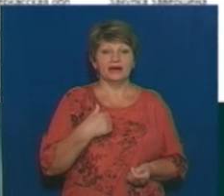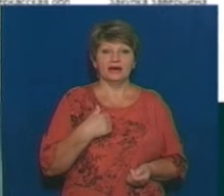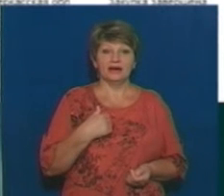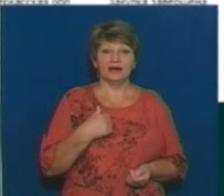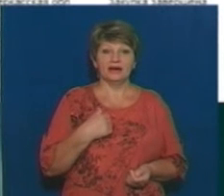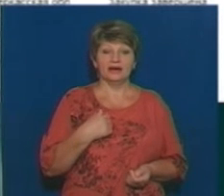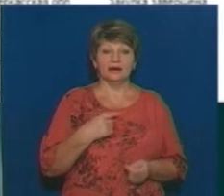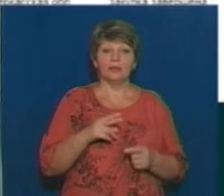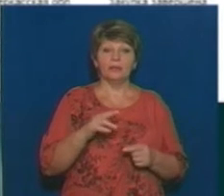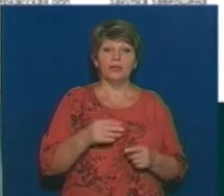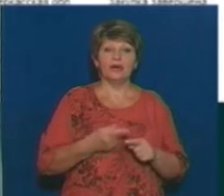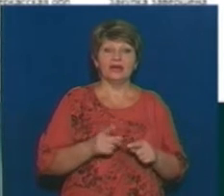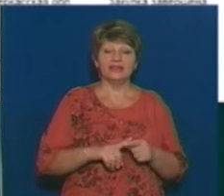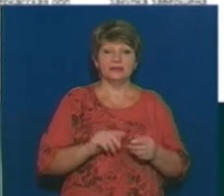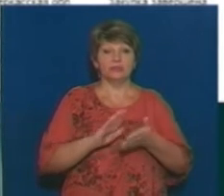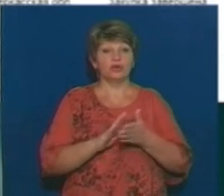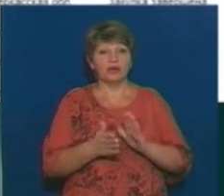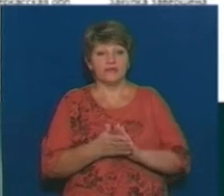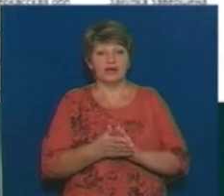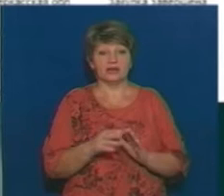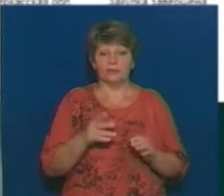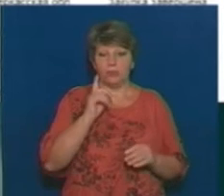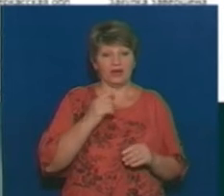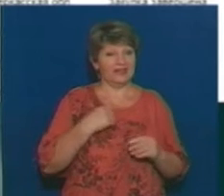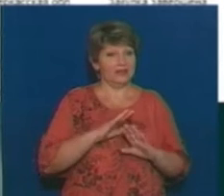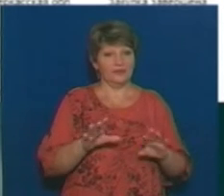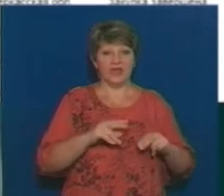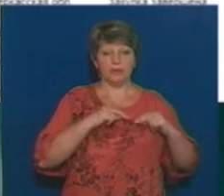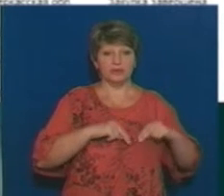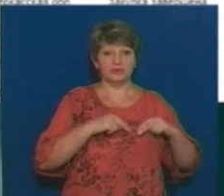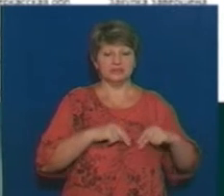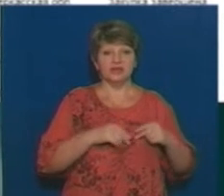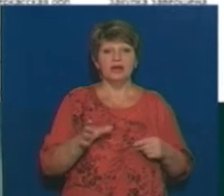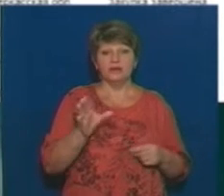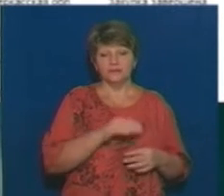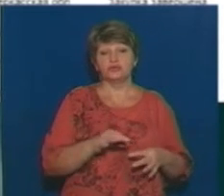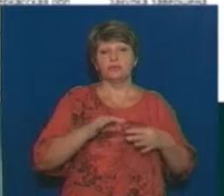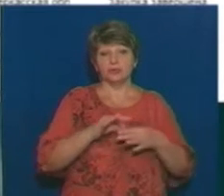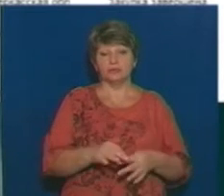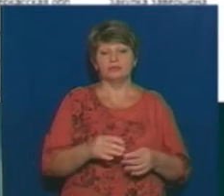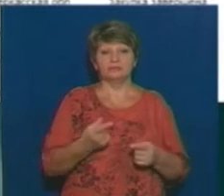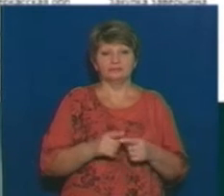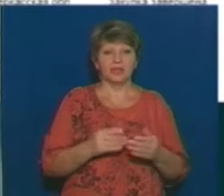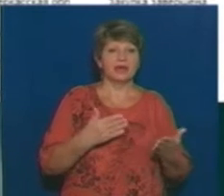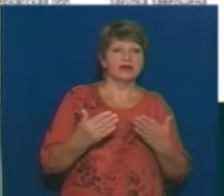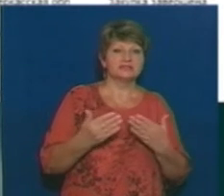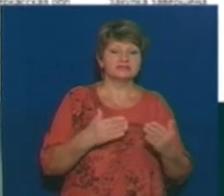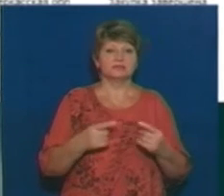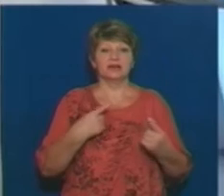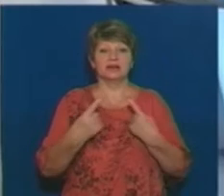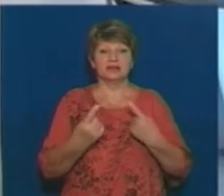договорам не працювали і стосунки між